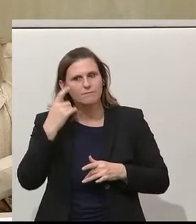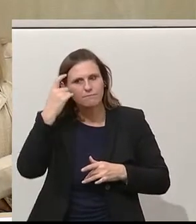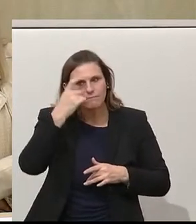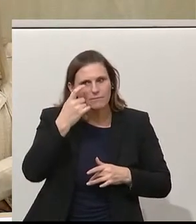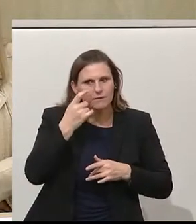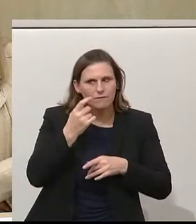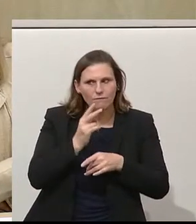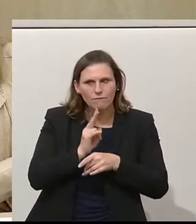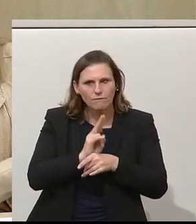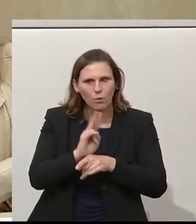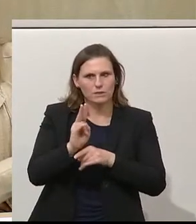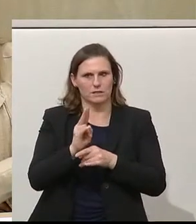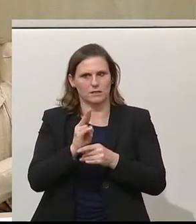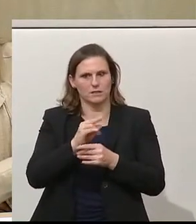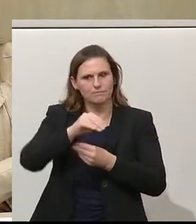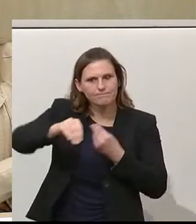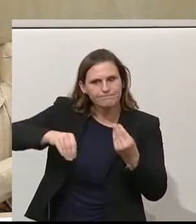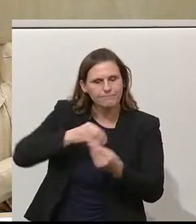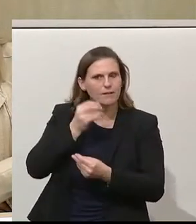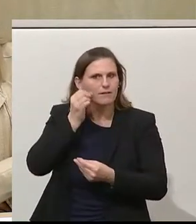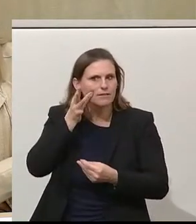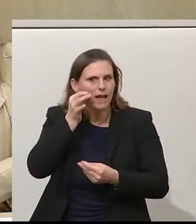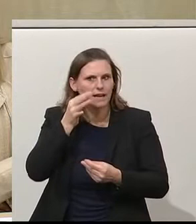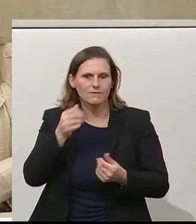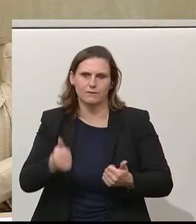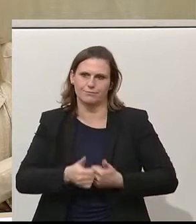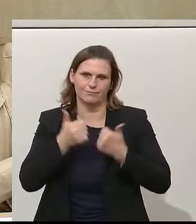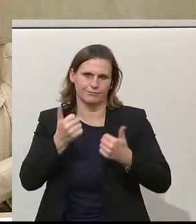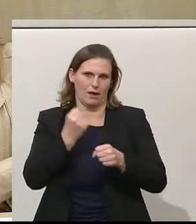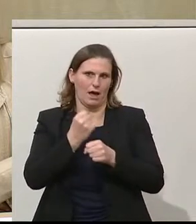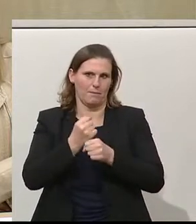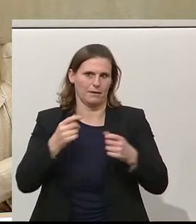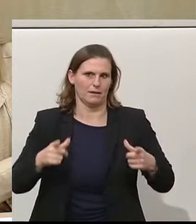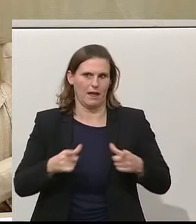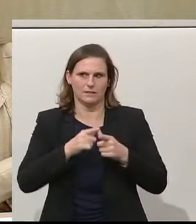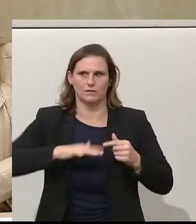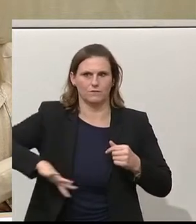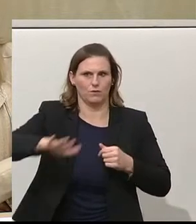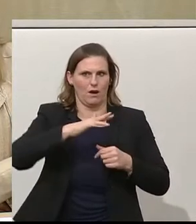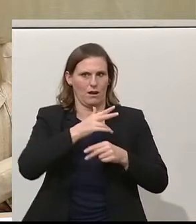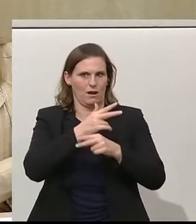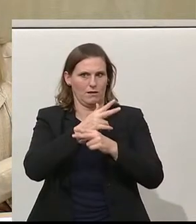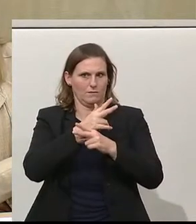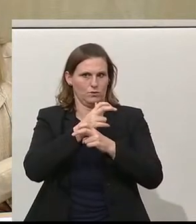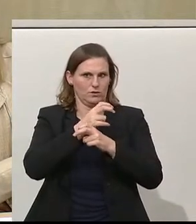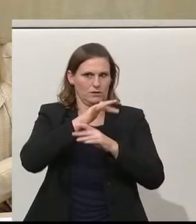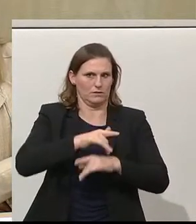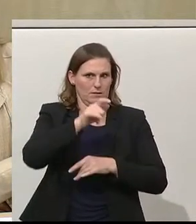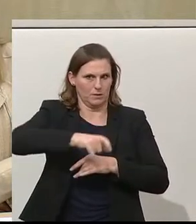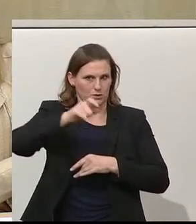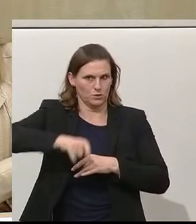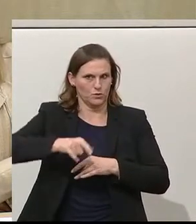Experten im Finanzministerium wirklich täglich ausgezeichnete Arbeit für alle in diesem Land leisten. Ich möchte mich hier